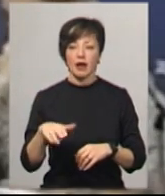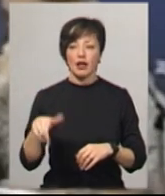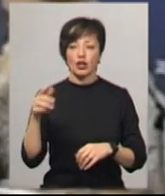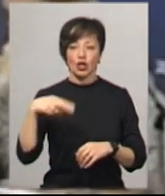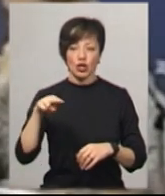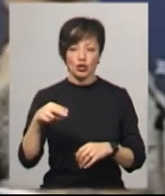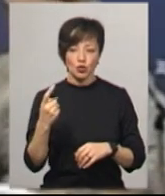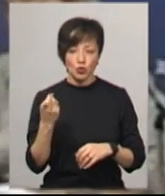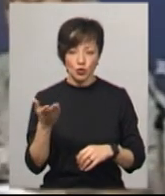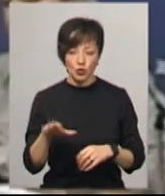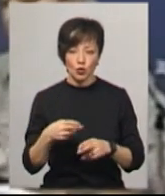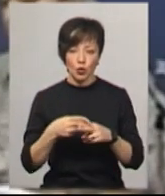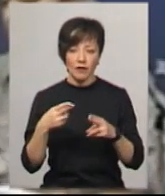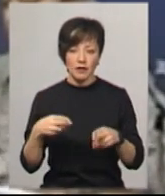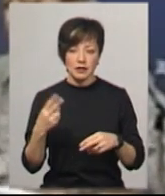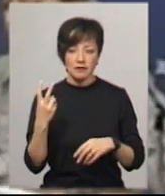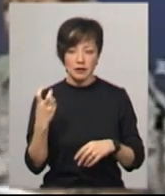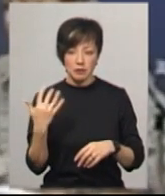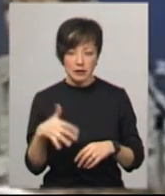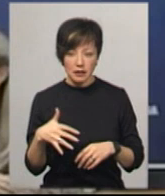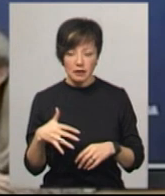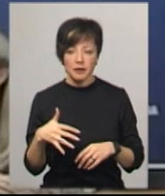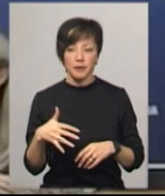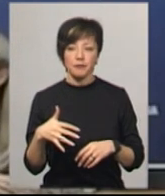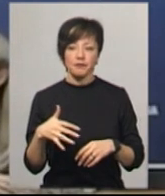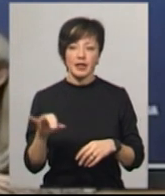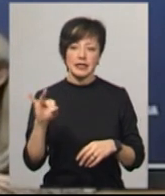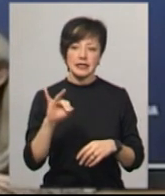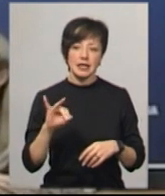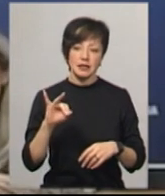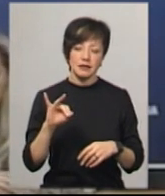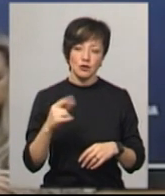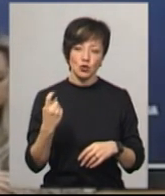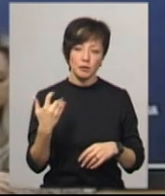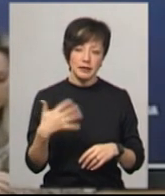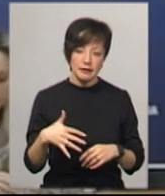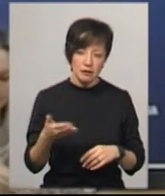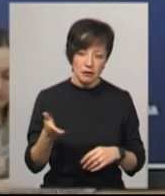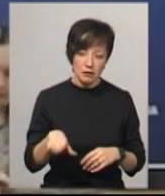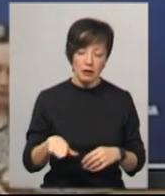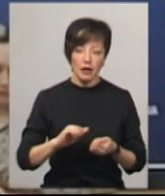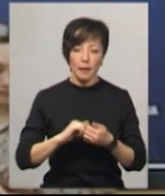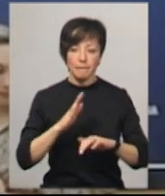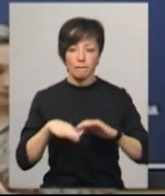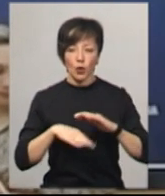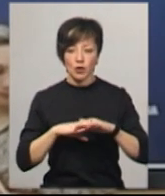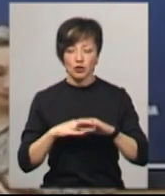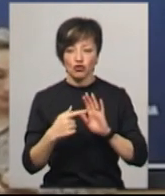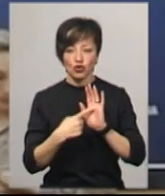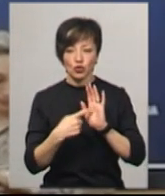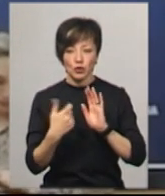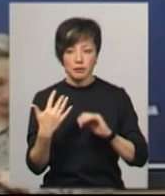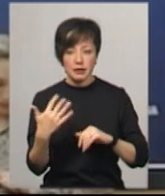Дережнянський – 100, Дунаєвецький – 250, Ізяславський – 150, Кам'янець-Подільський –